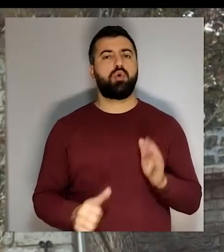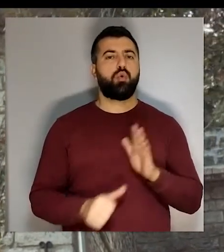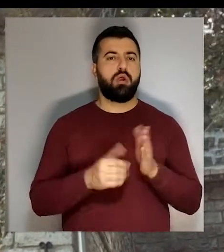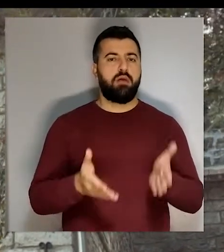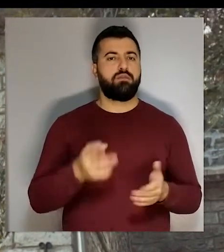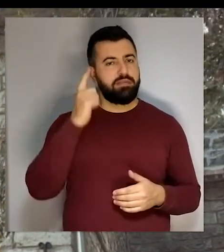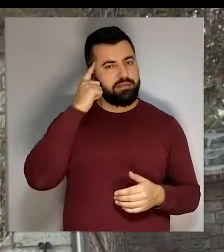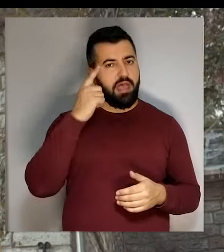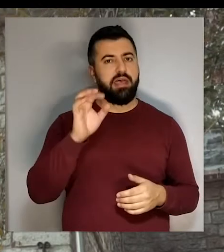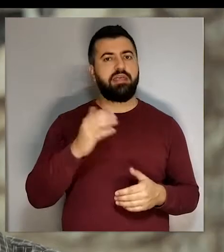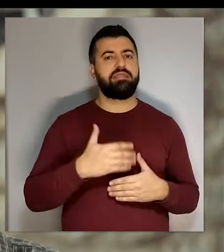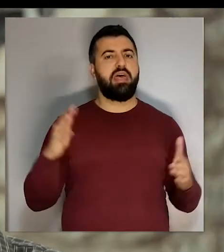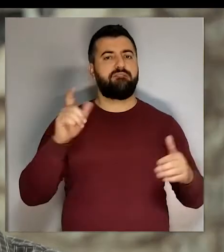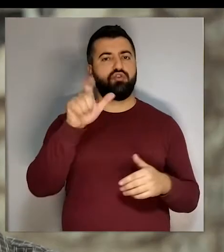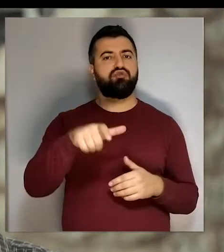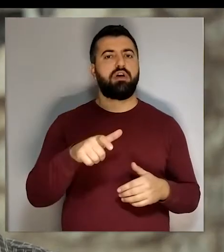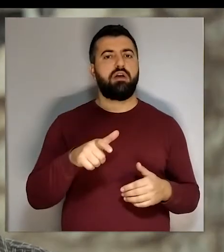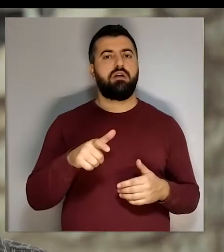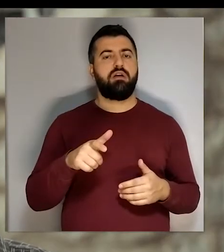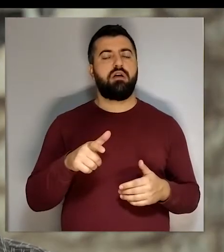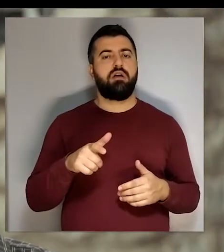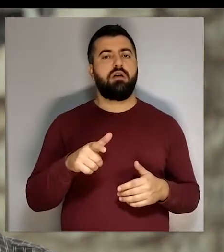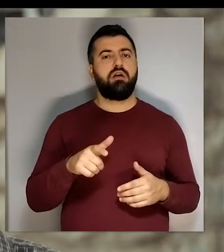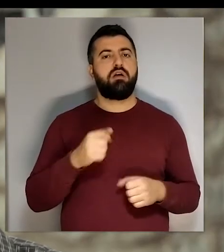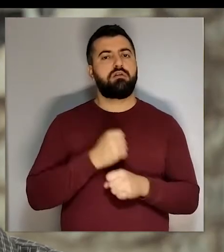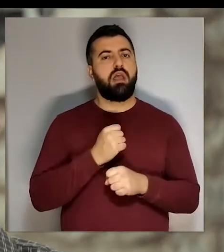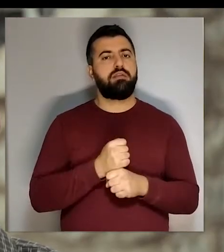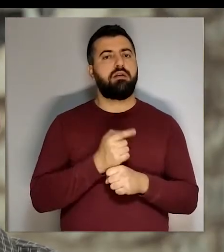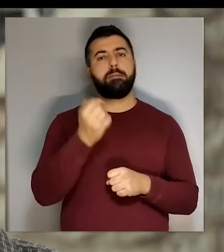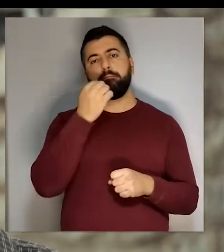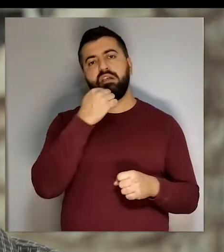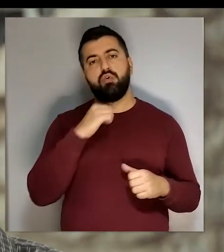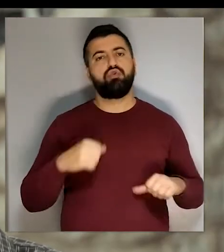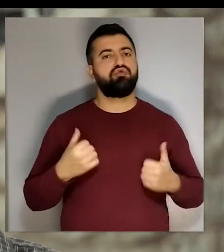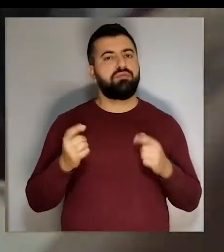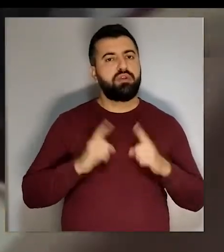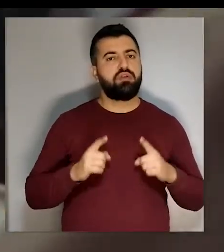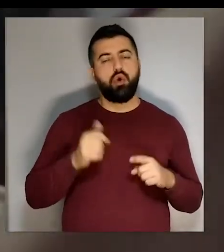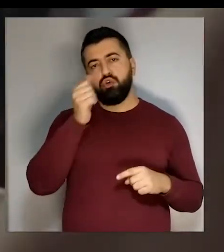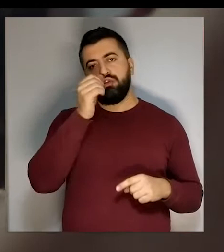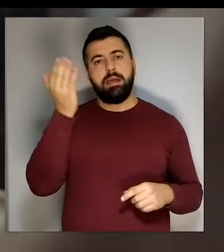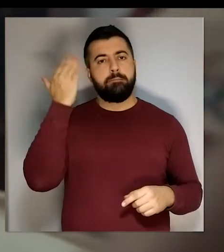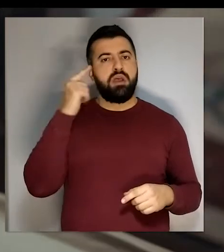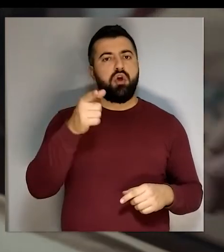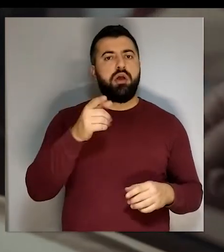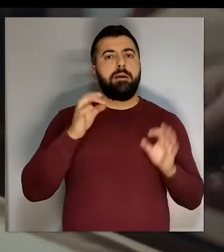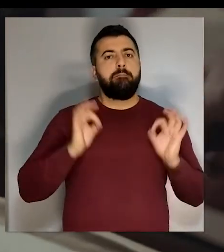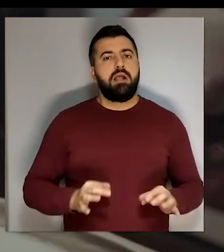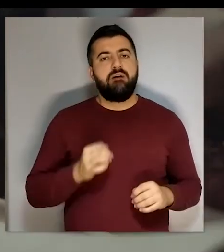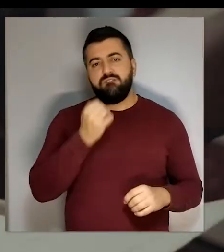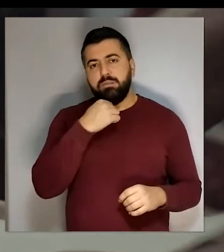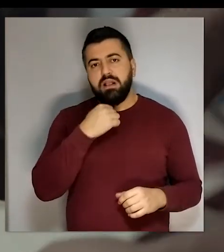Uglavnom se zna za njegovu vojnu karijeru A manje za njegov privatan život Odnosno šta je bio